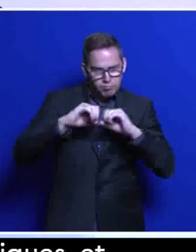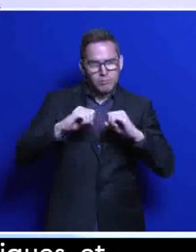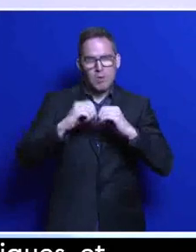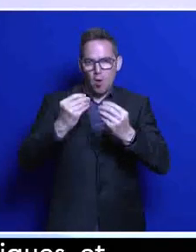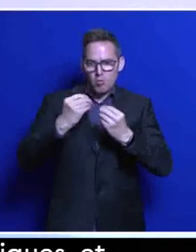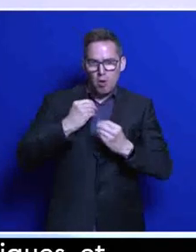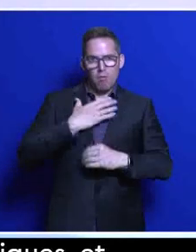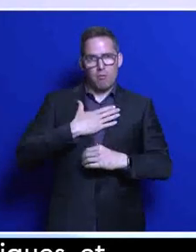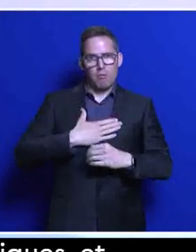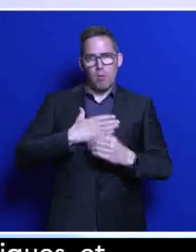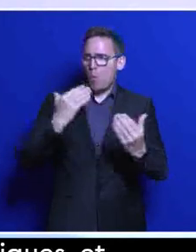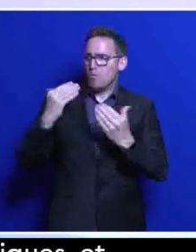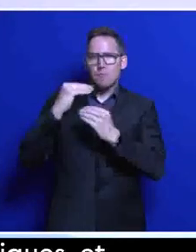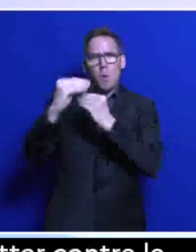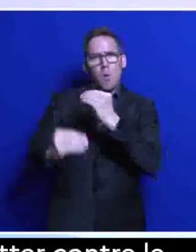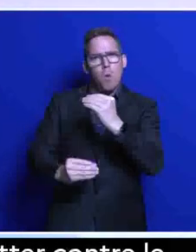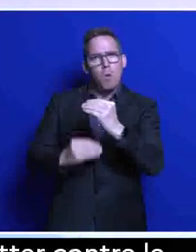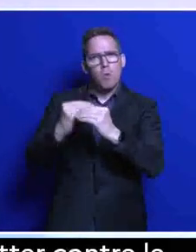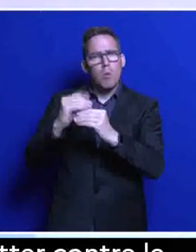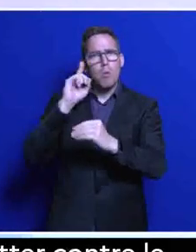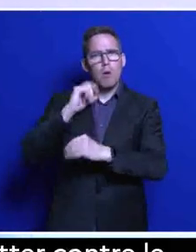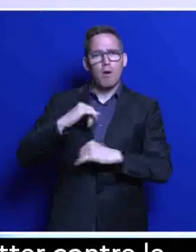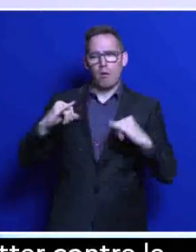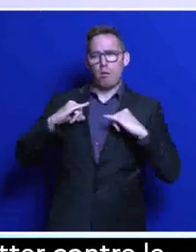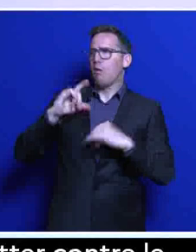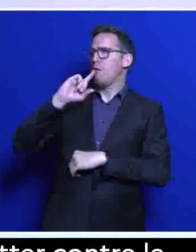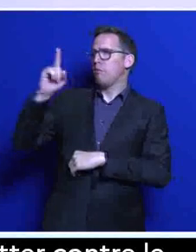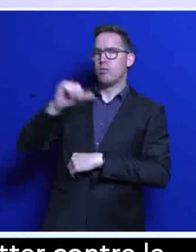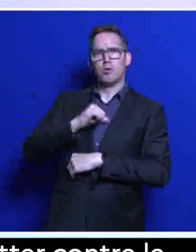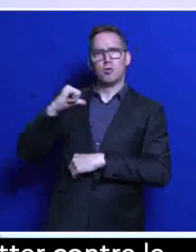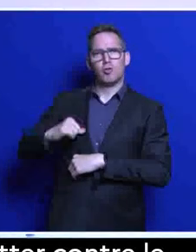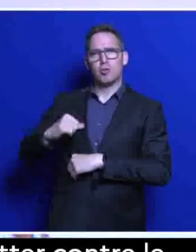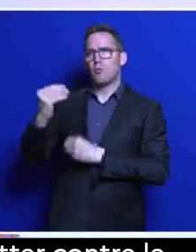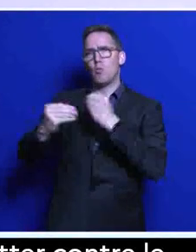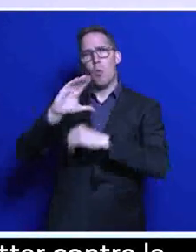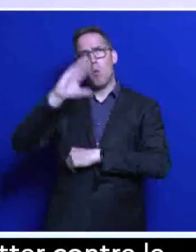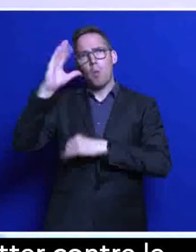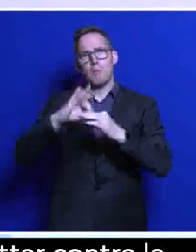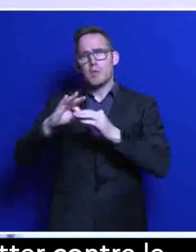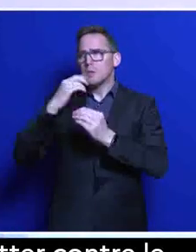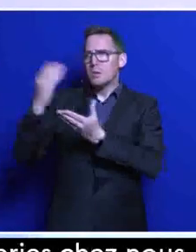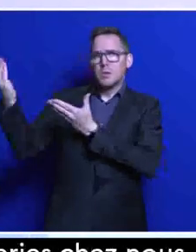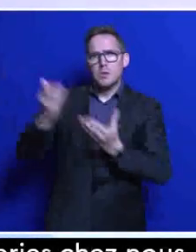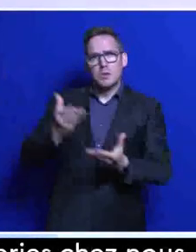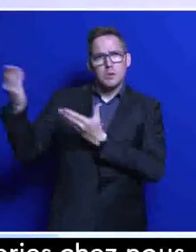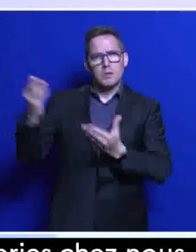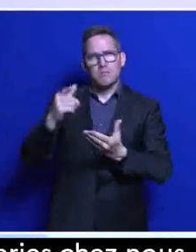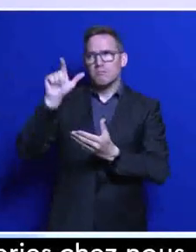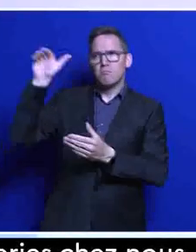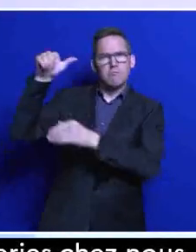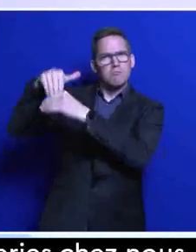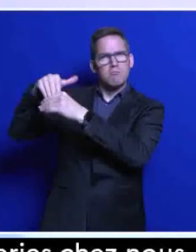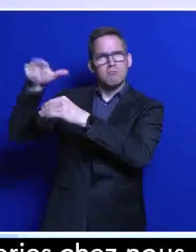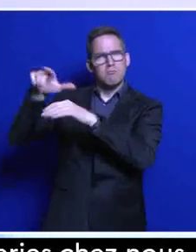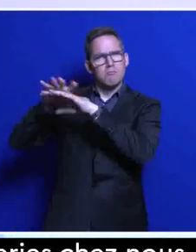satisfaisantes au monde plutôt que de les importer de Chine ou d'ailleurs où elles auront été produites dans des conditions environnementales